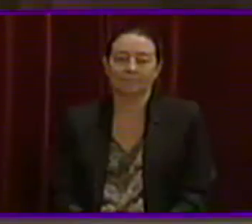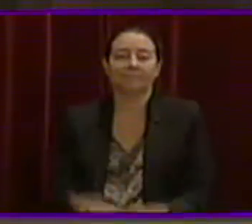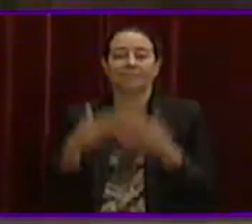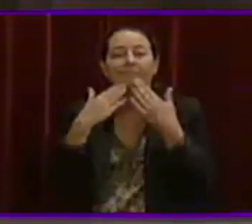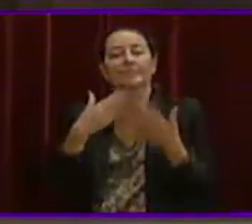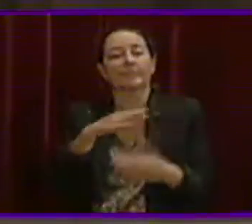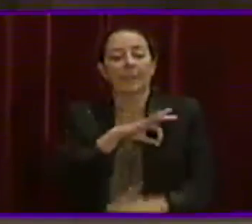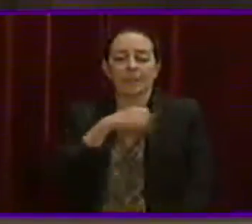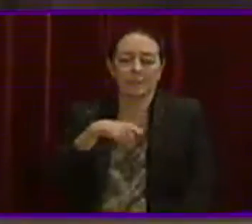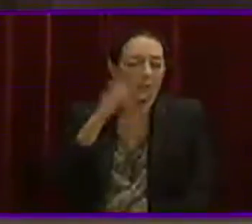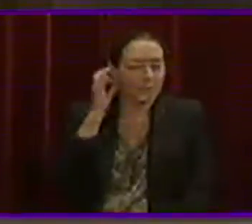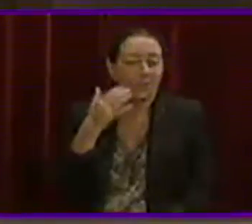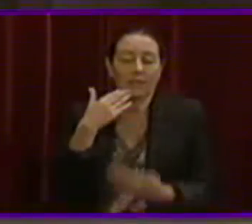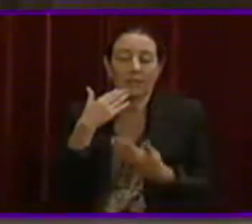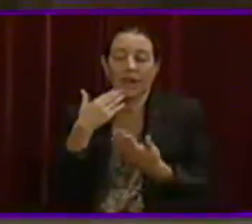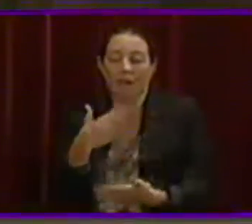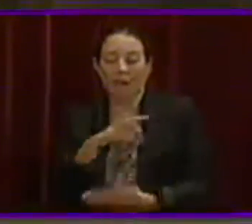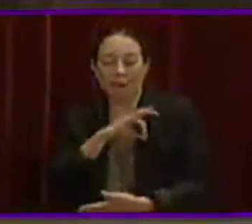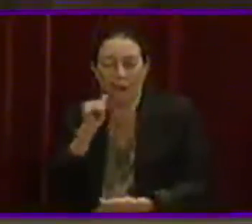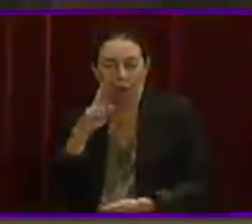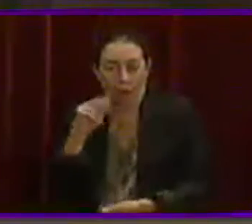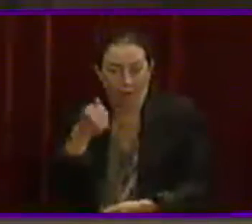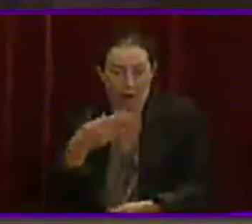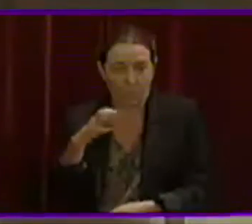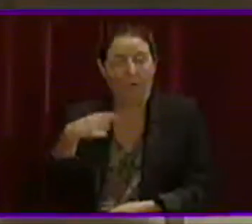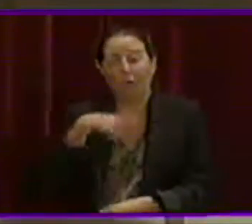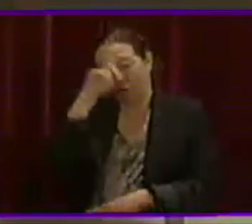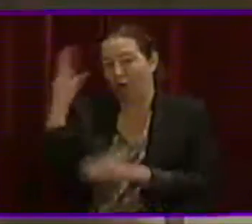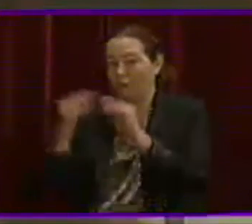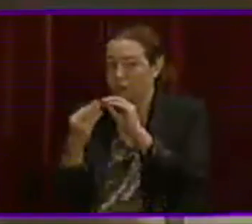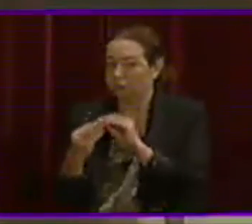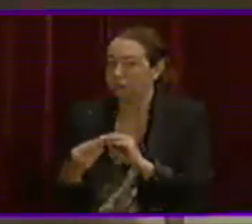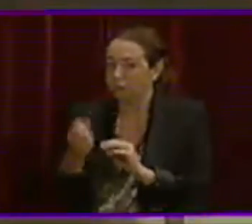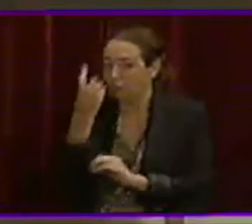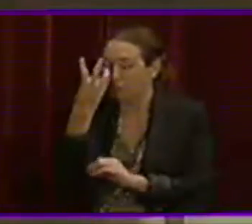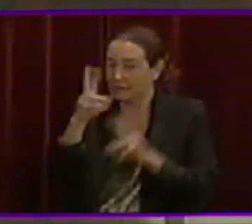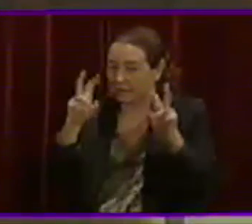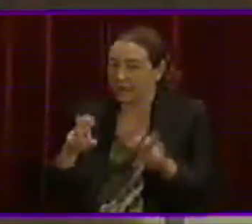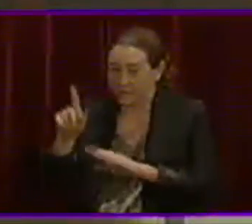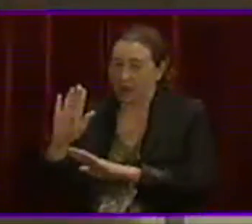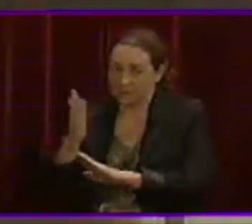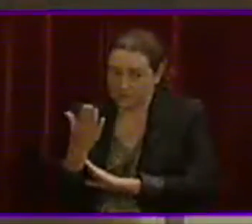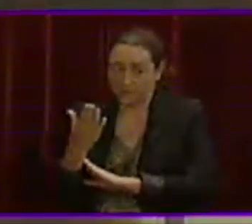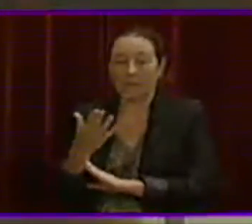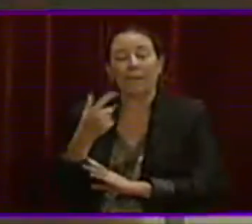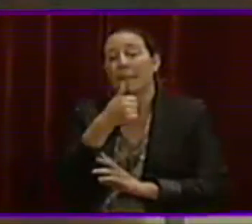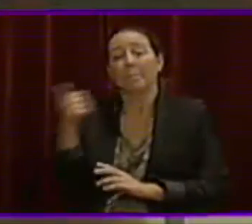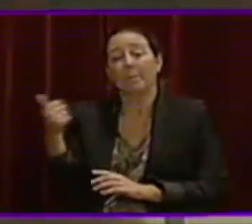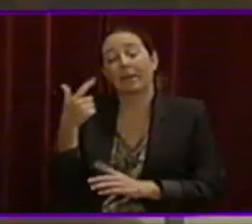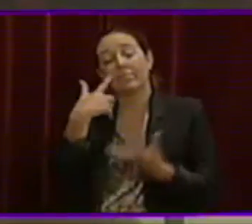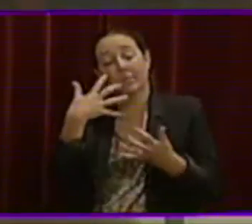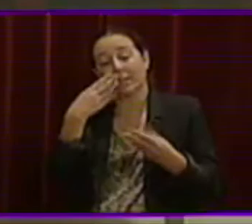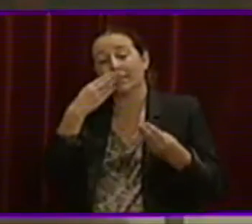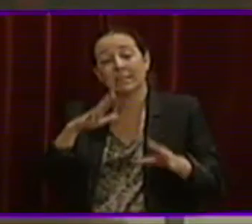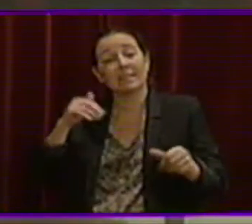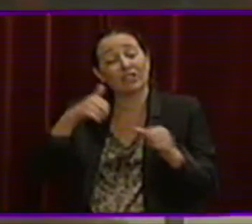Moltes gràcies, senyora presidenta. Moltes gràcies, senyor Jarabo. Vostè i jo tenim coincidència amb una sèrie de coses que vostè ha plantejat. En primer lloc, és evident que l'història